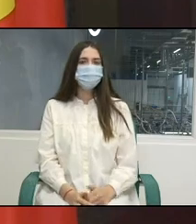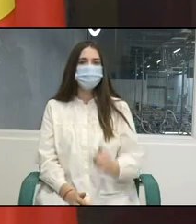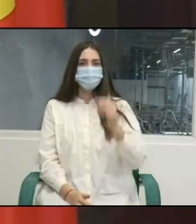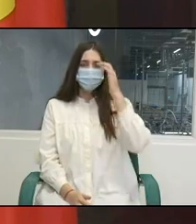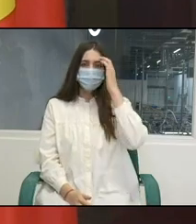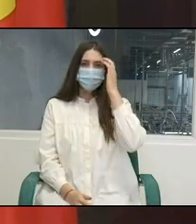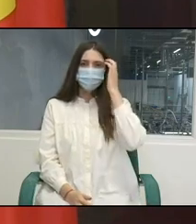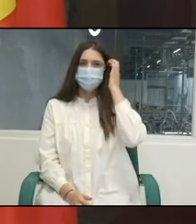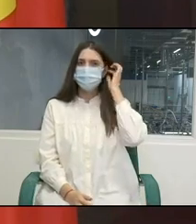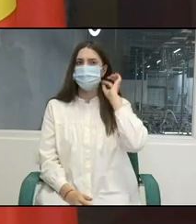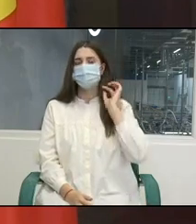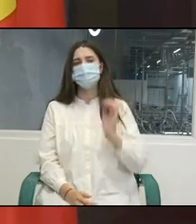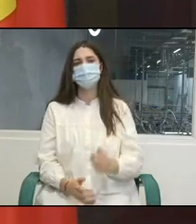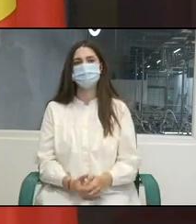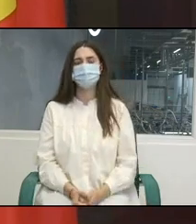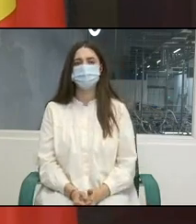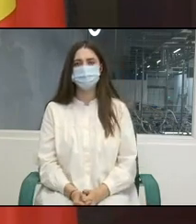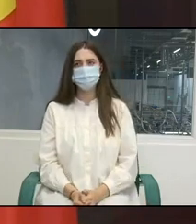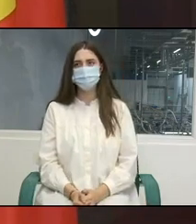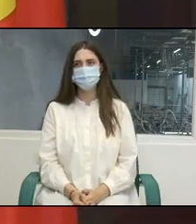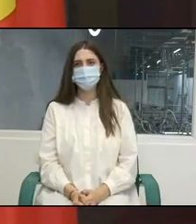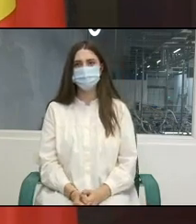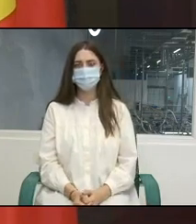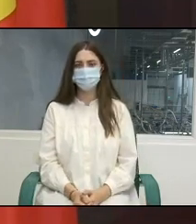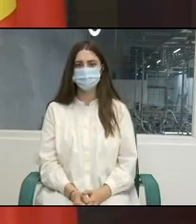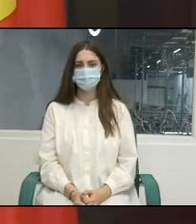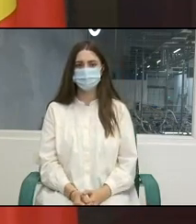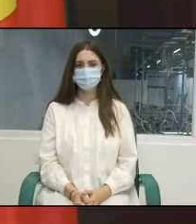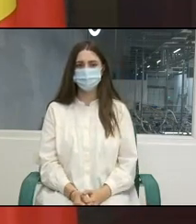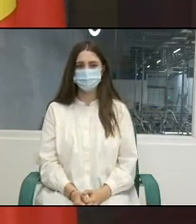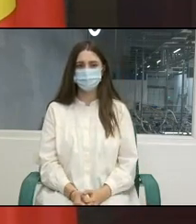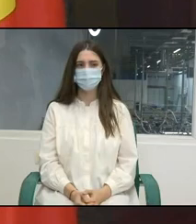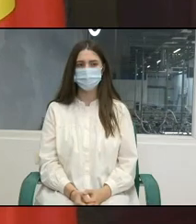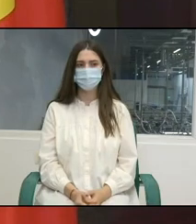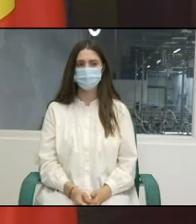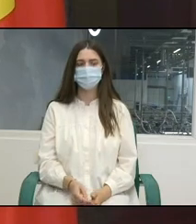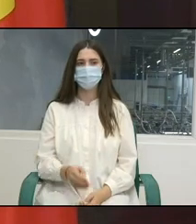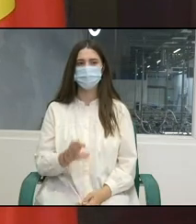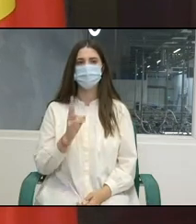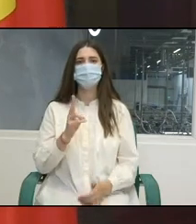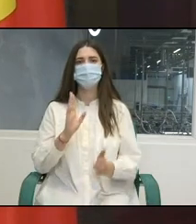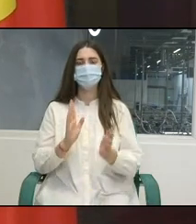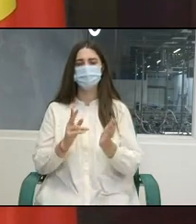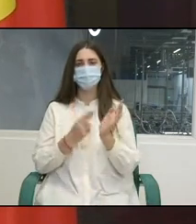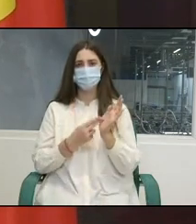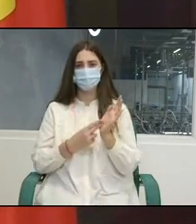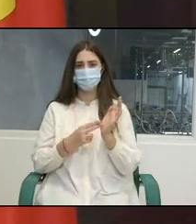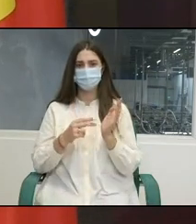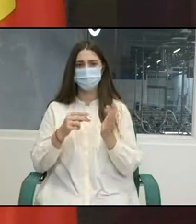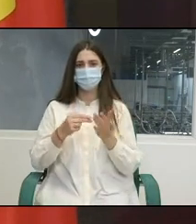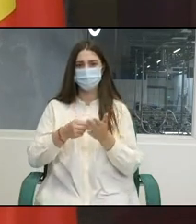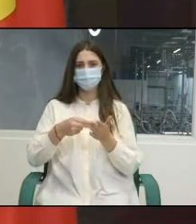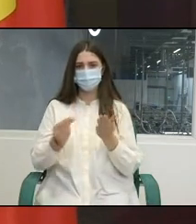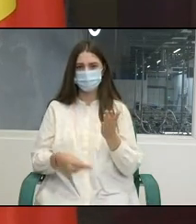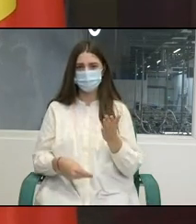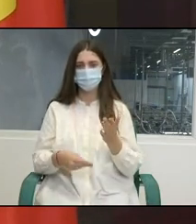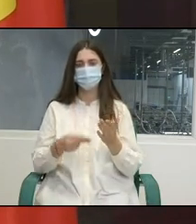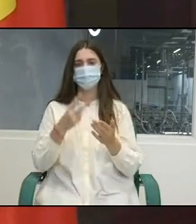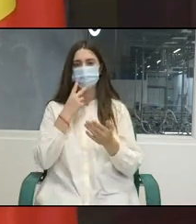vorbitorilor de astăzi. Și desigur că veți fi martorii semnerii propriu-zise a memorandumului de înțelegere.